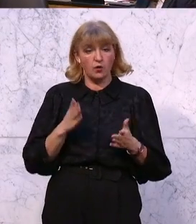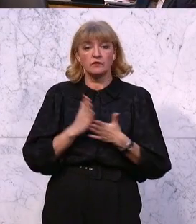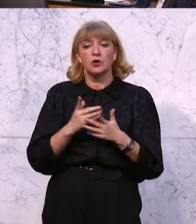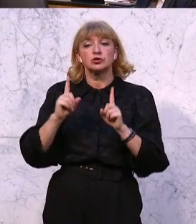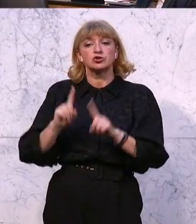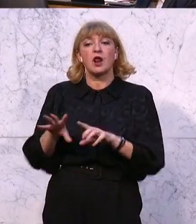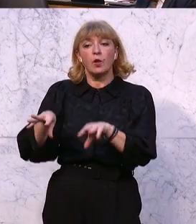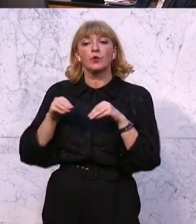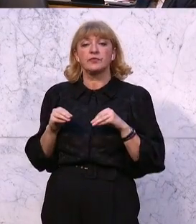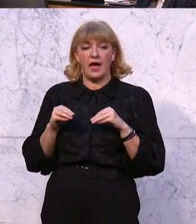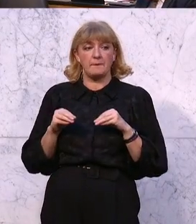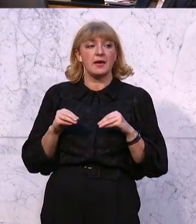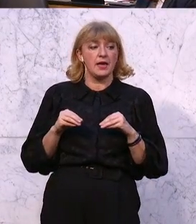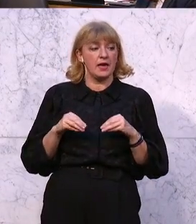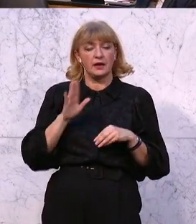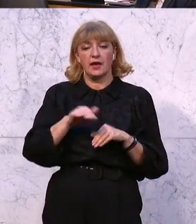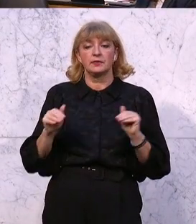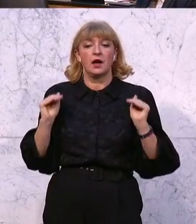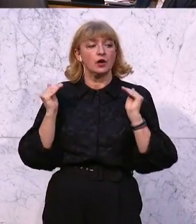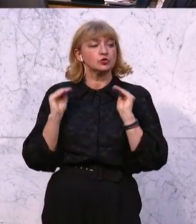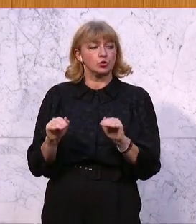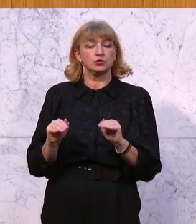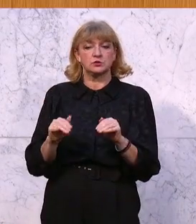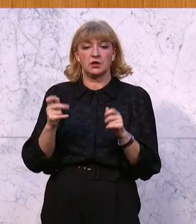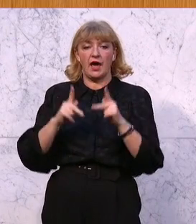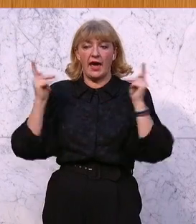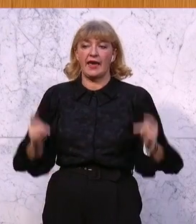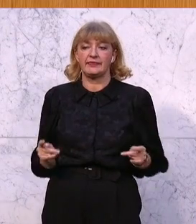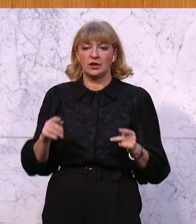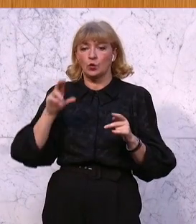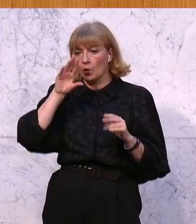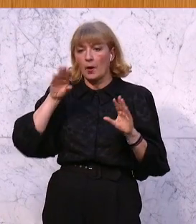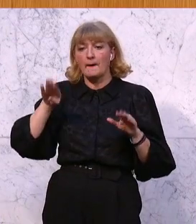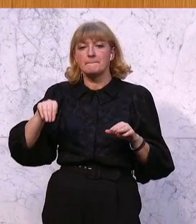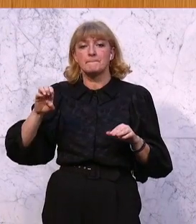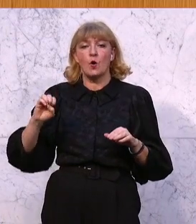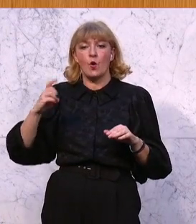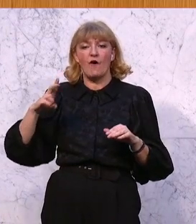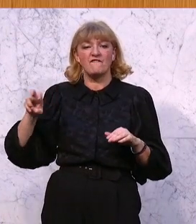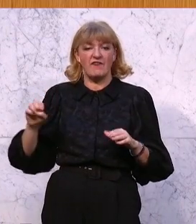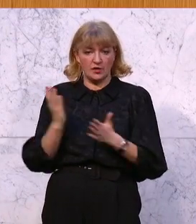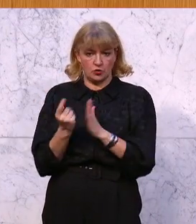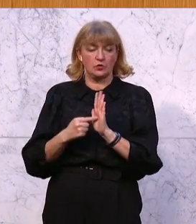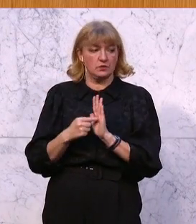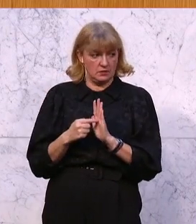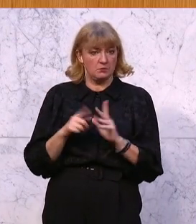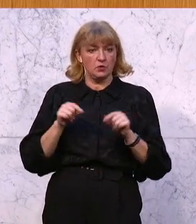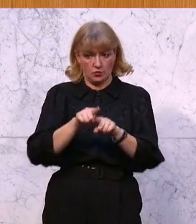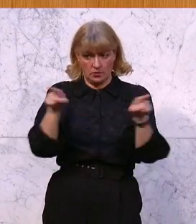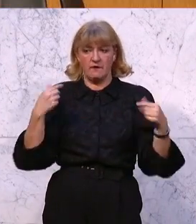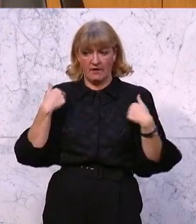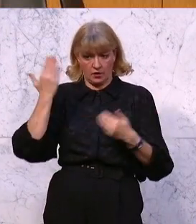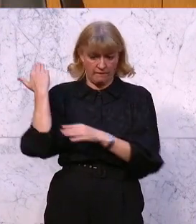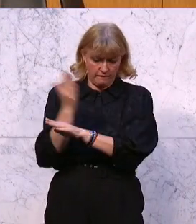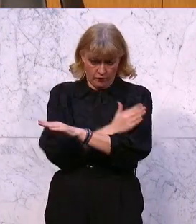Stellungnahme der Kinderschutzeinrichtung, die Möwe, enthalten gewesen. Das heißt, Sie haben davon gewusst.